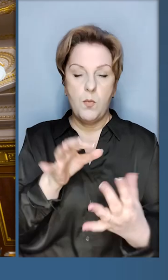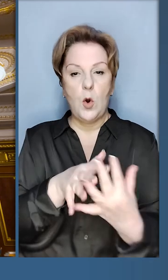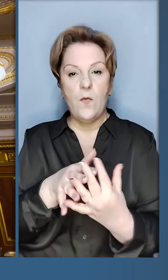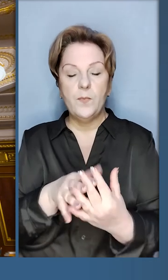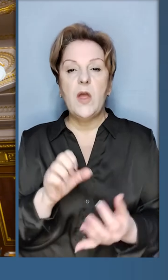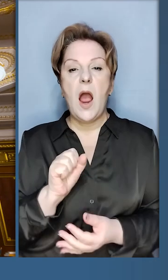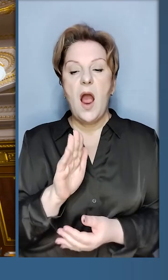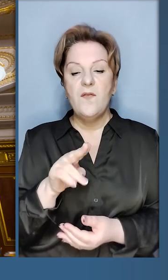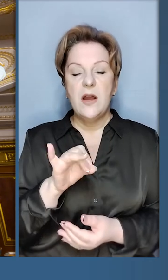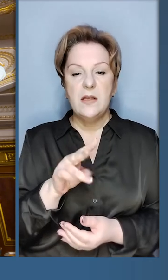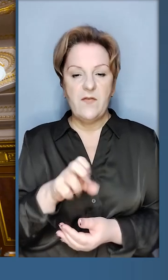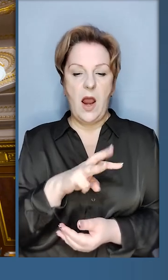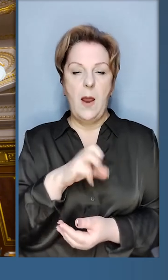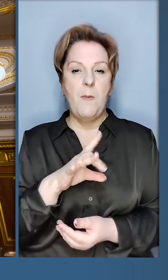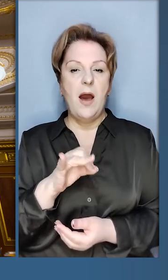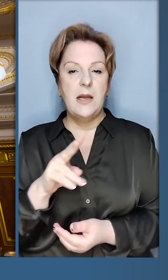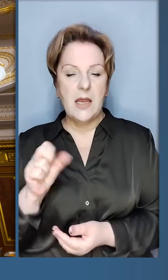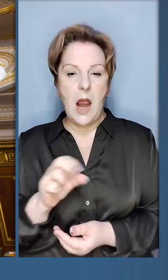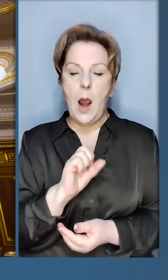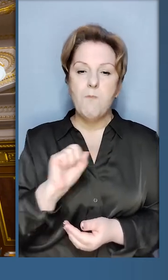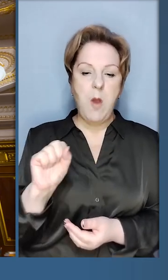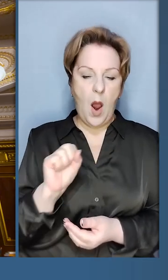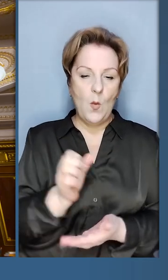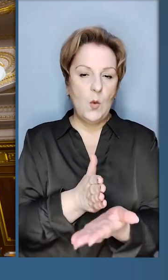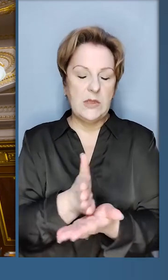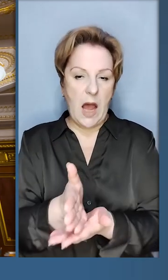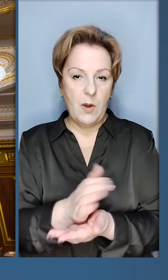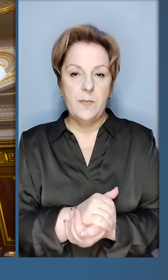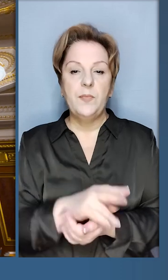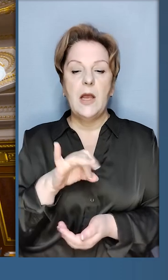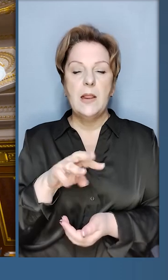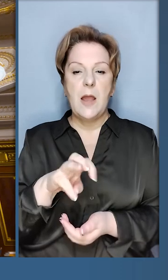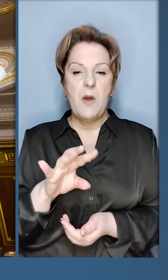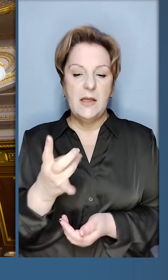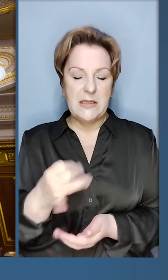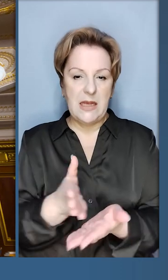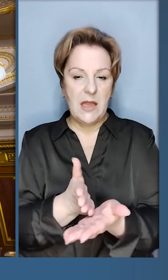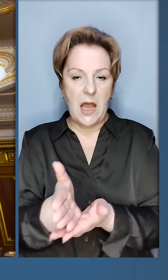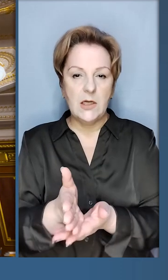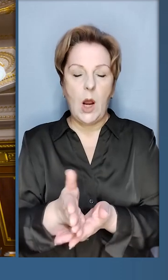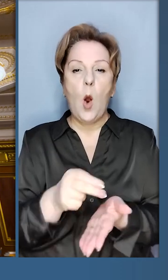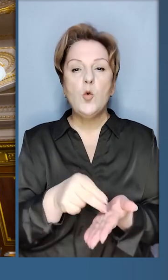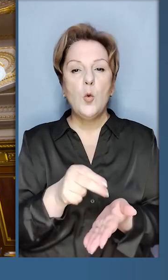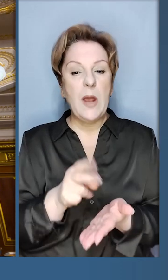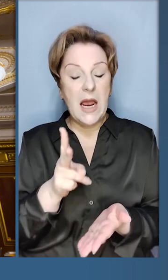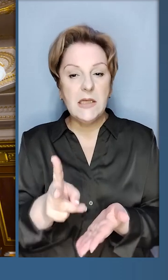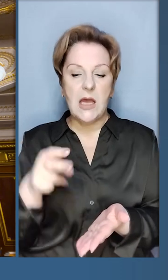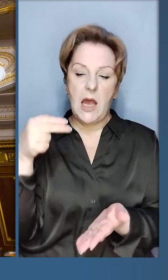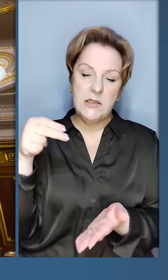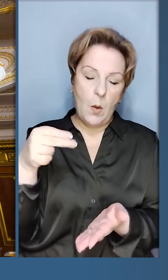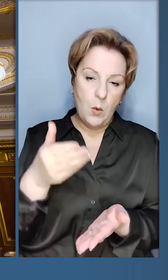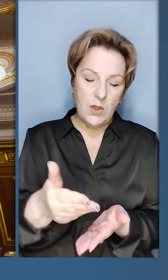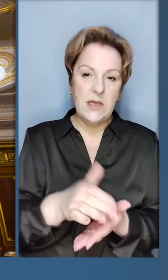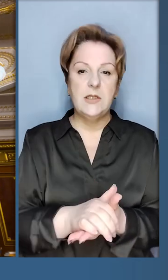звичайно, фронт. Авдіївка, Мар'їнка, Бахмутський напрямок, Лиманський напрямок, Куп'янськ,